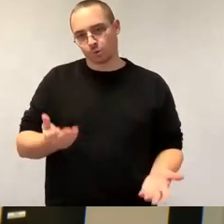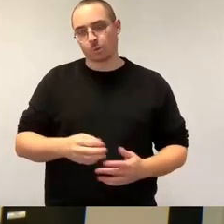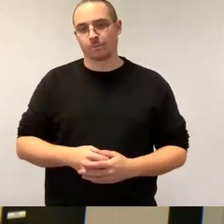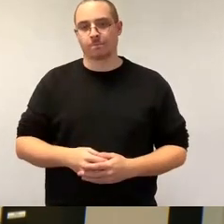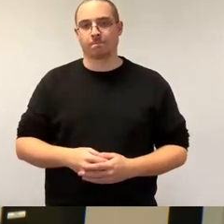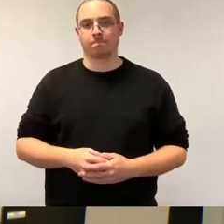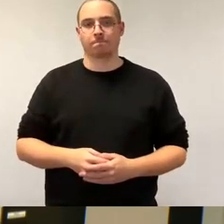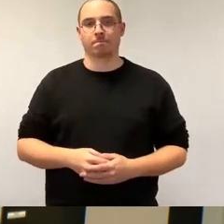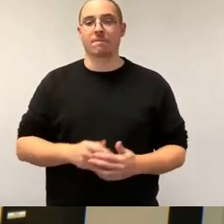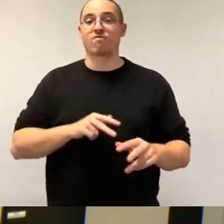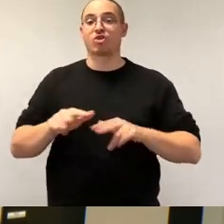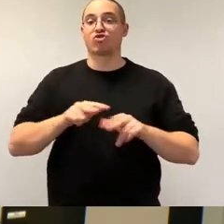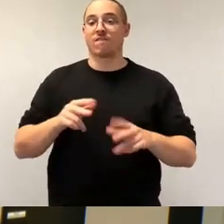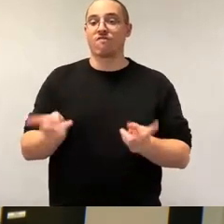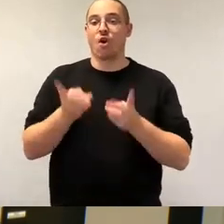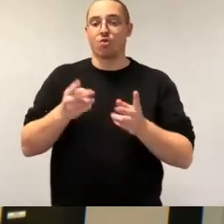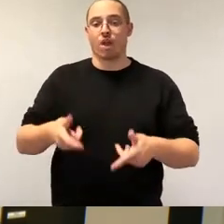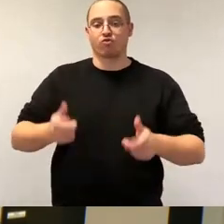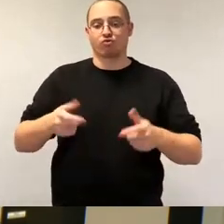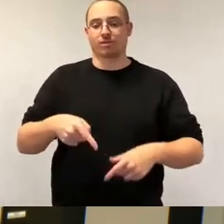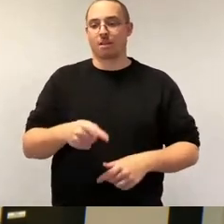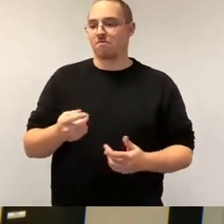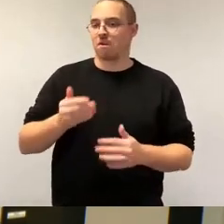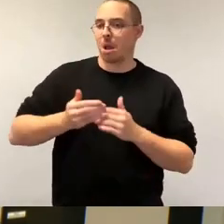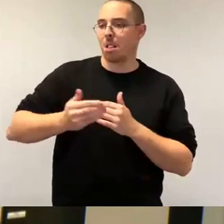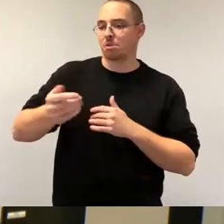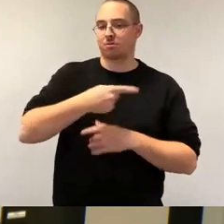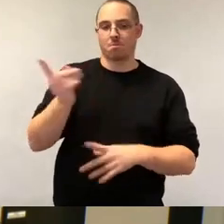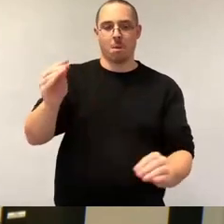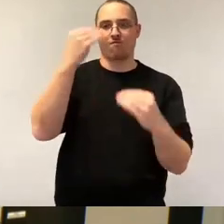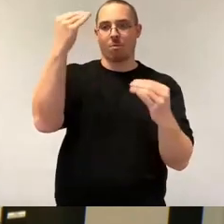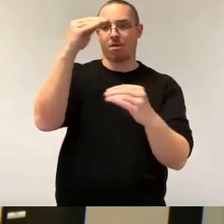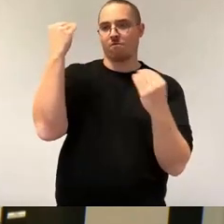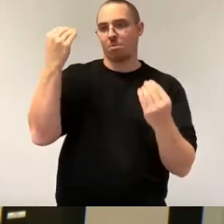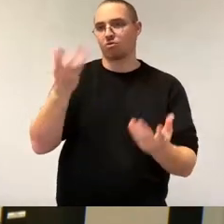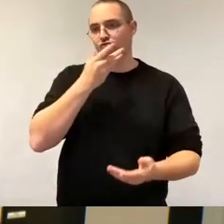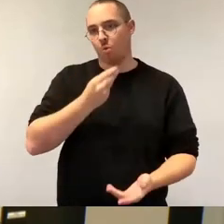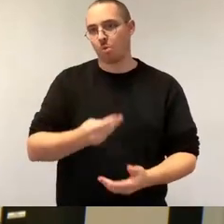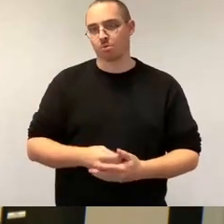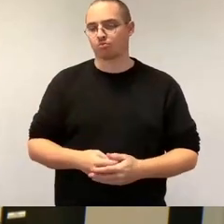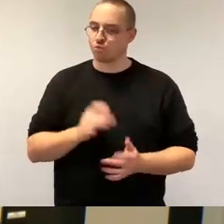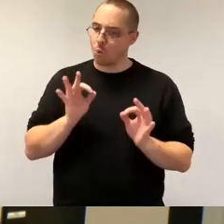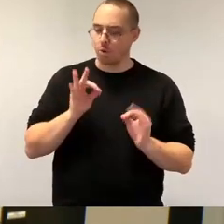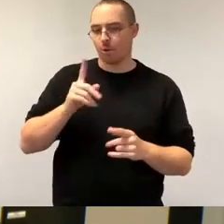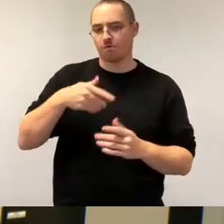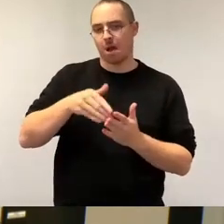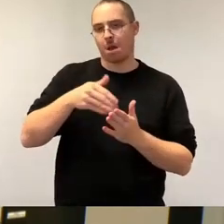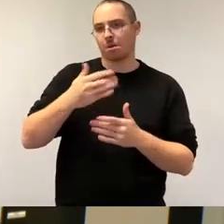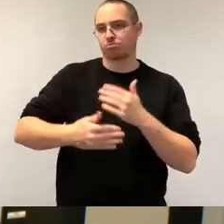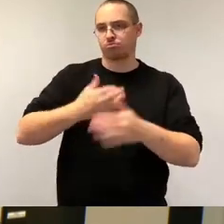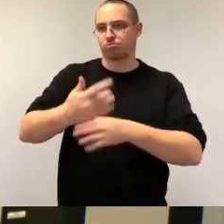Wirtschaftsförderungsausschuss regelmäßig informiert. Das ist erst einmal gut so und das sollte auch fortgeführt werden. Da sind wir also ganz beim